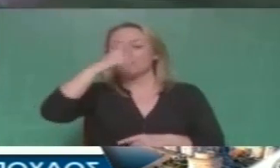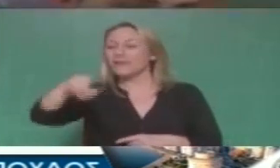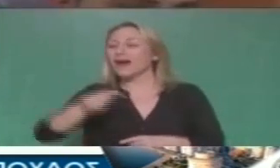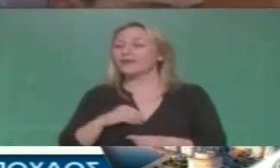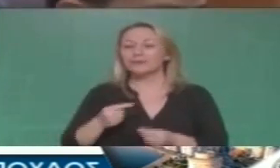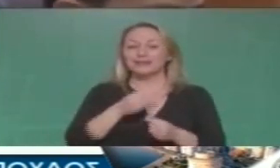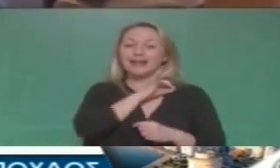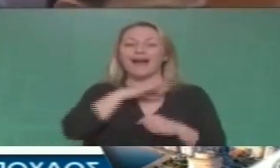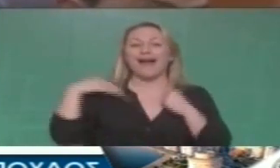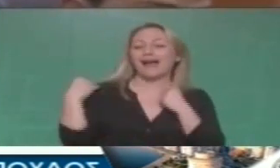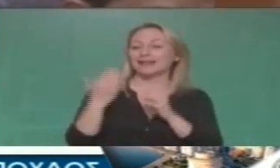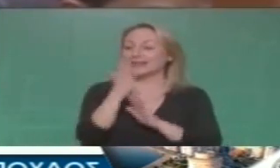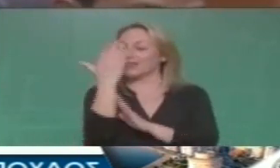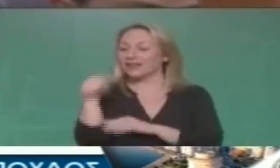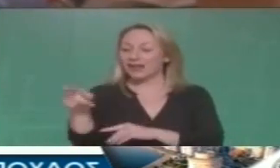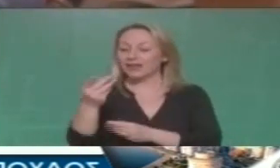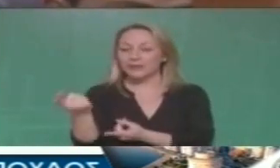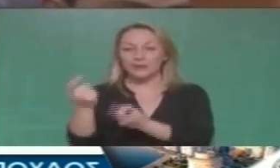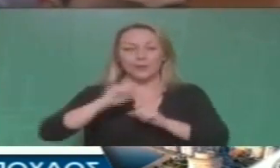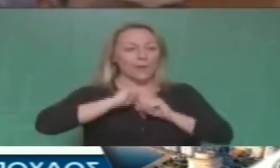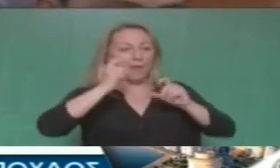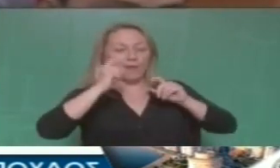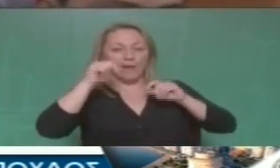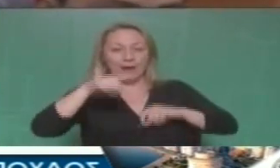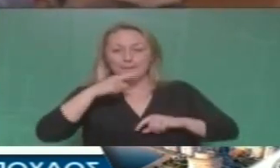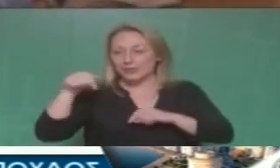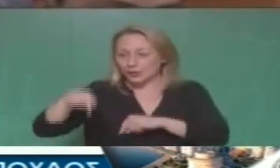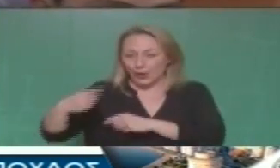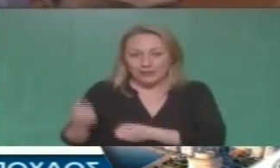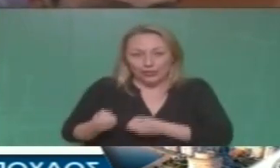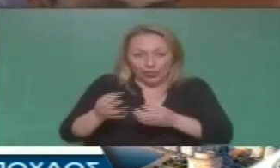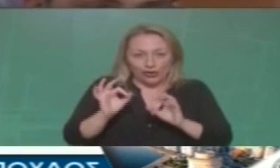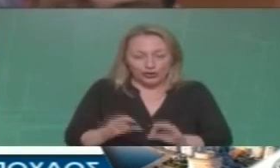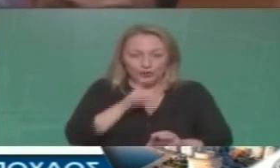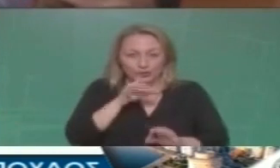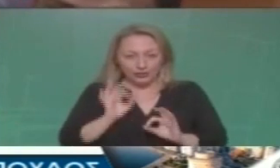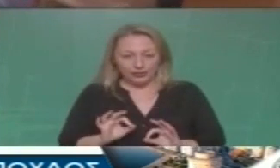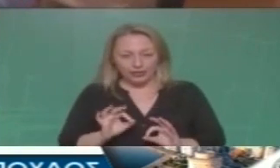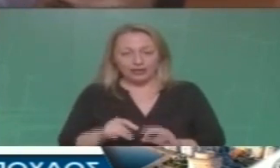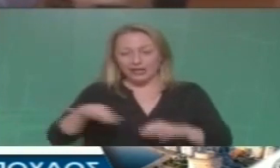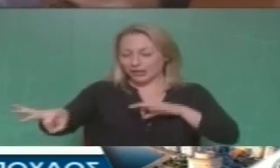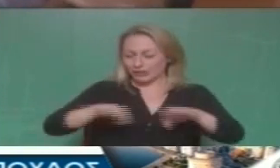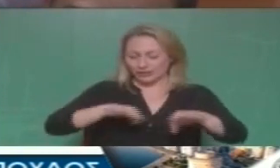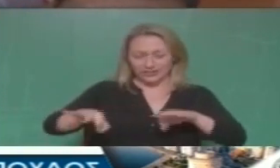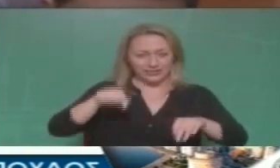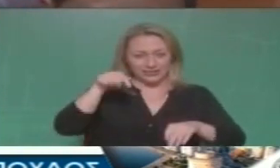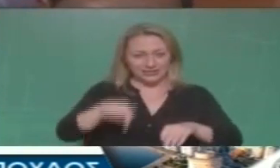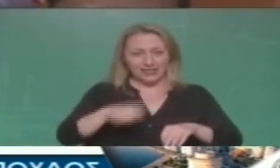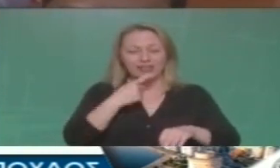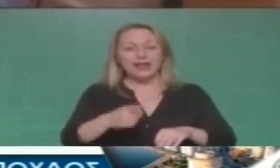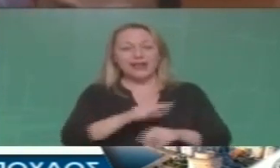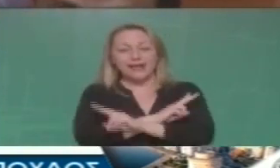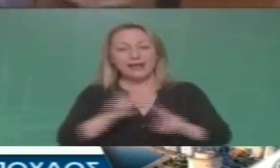αντιδράσεις και να κλείσουν στόματα Το ίδιο το σχέδιο το προτινόμενο δεν αναφέρεται ρητά σε